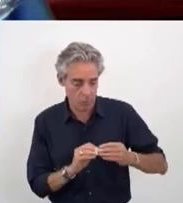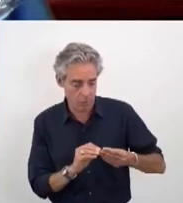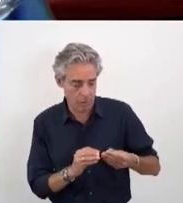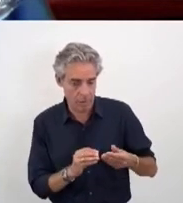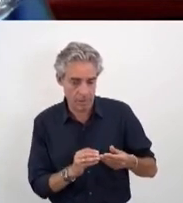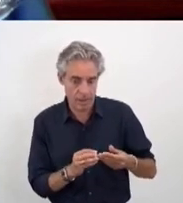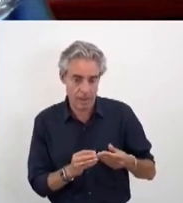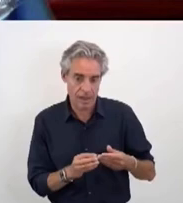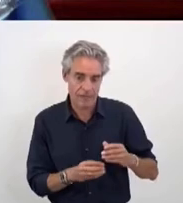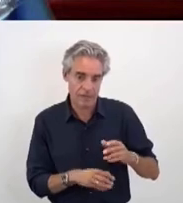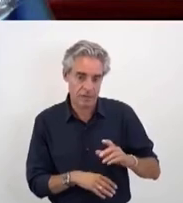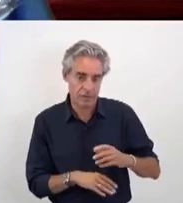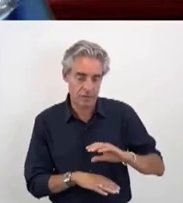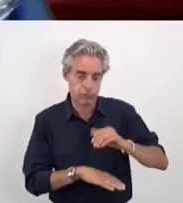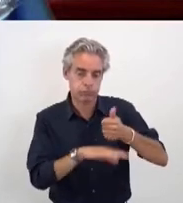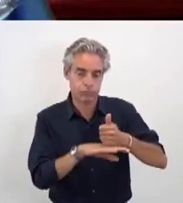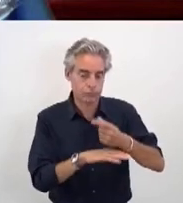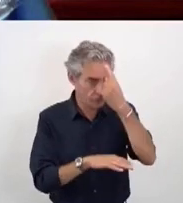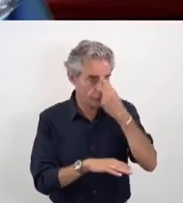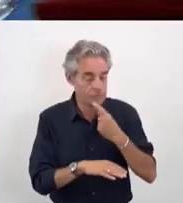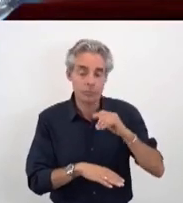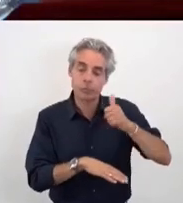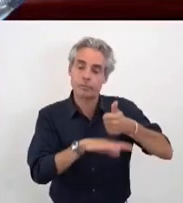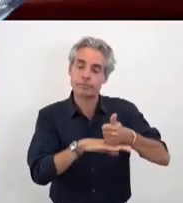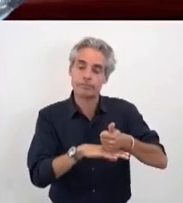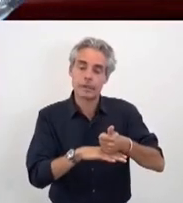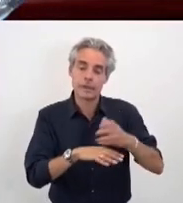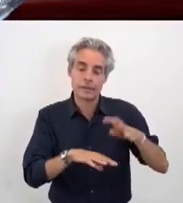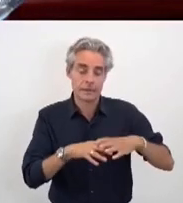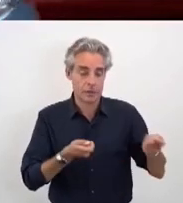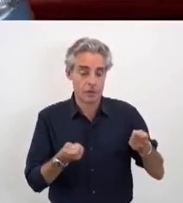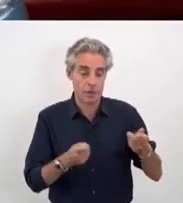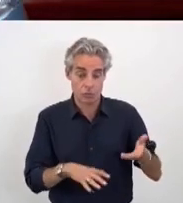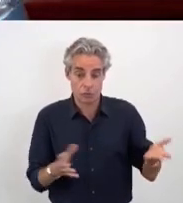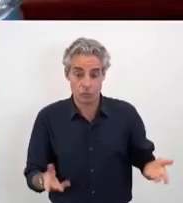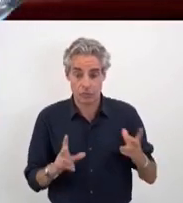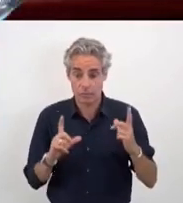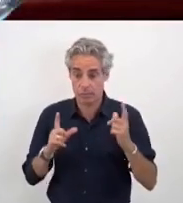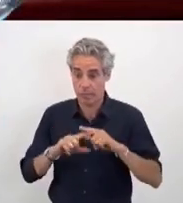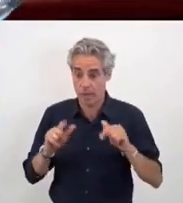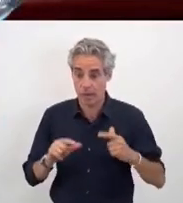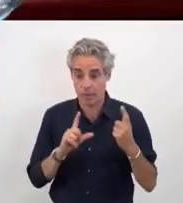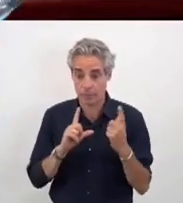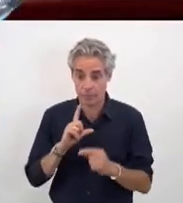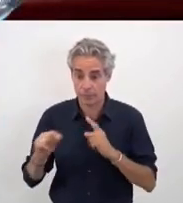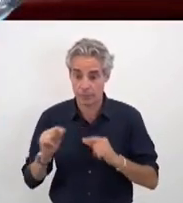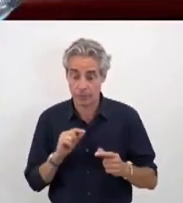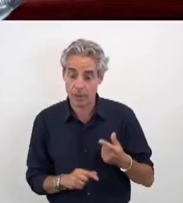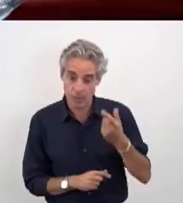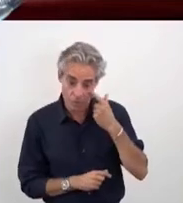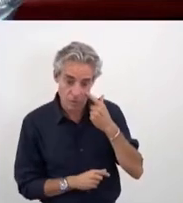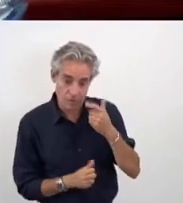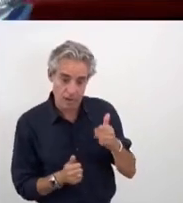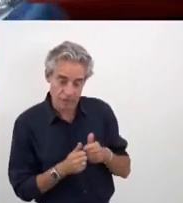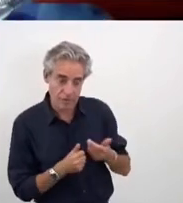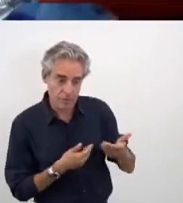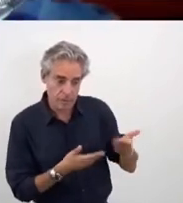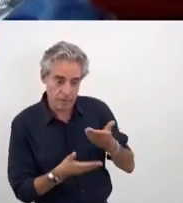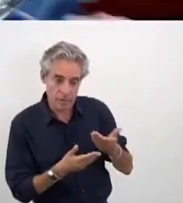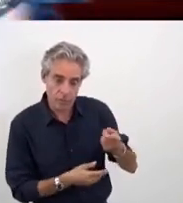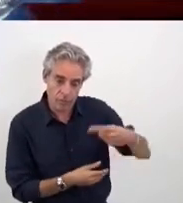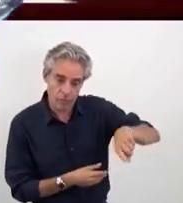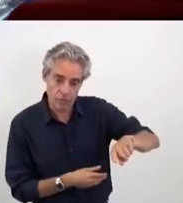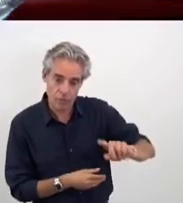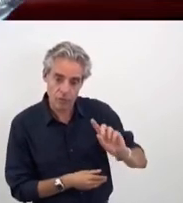figures tutélaires qui tenaient le quartier et qui aujourd'hui ne sont pas là. Et je sais, pour l'avoir tout à fait partagé avec vous, vous n'êtes pas non